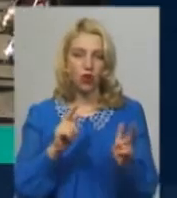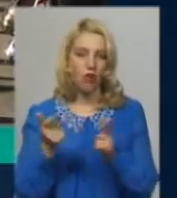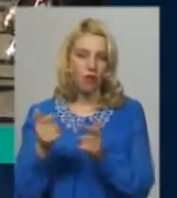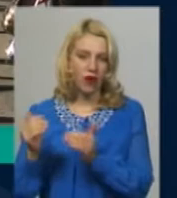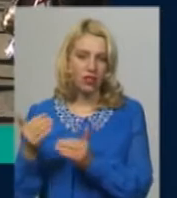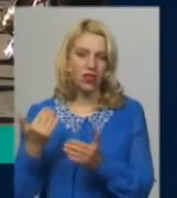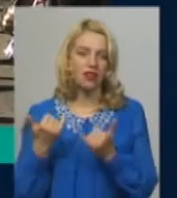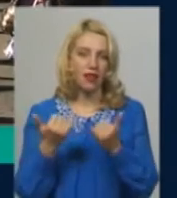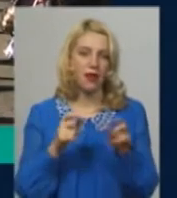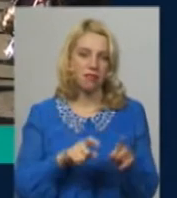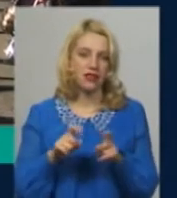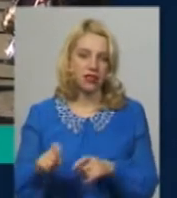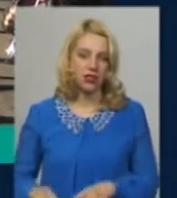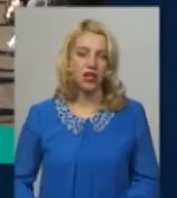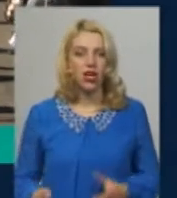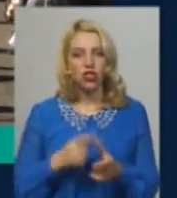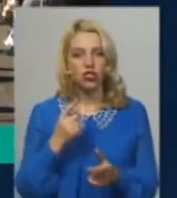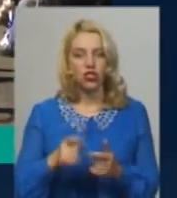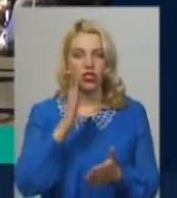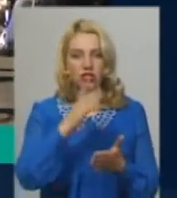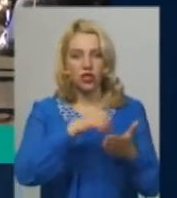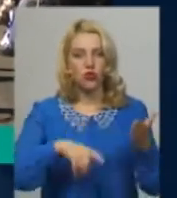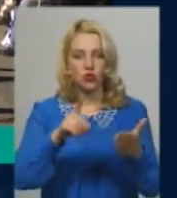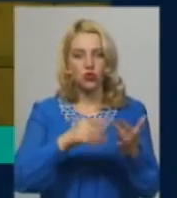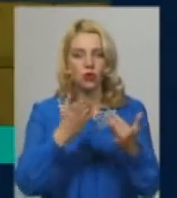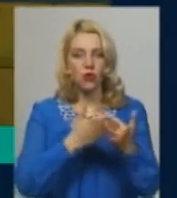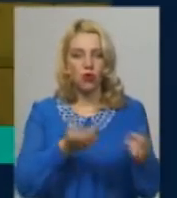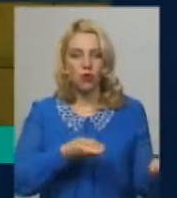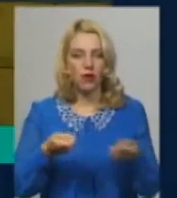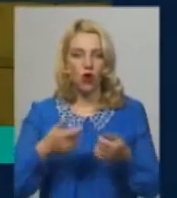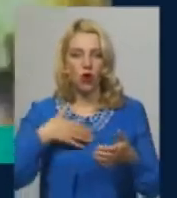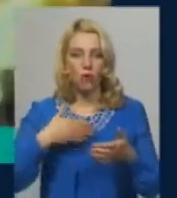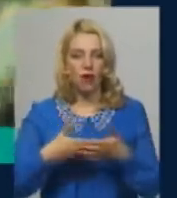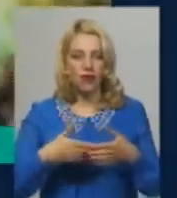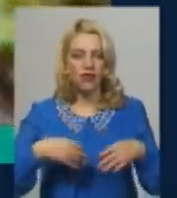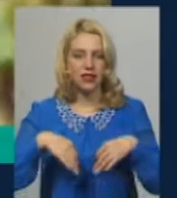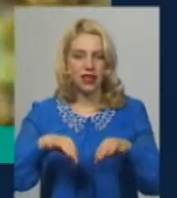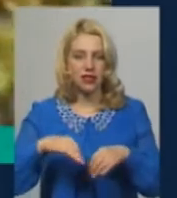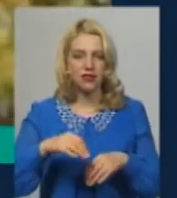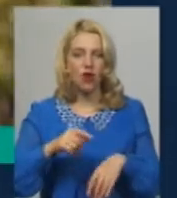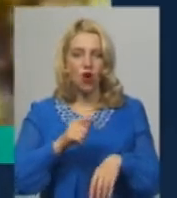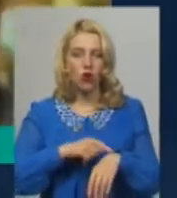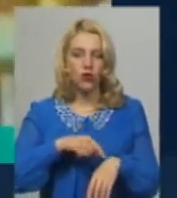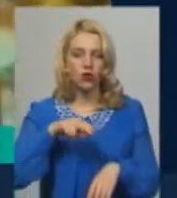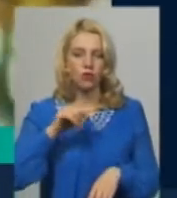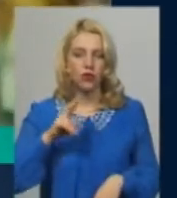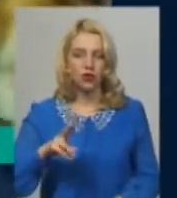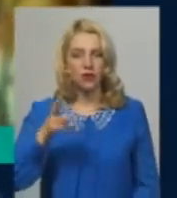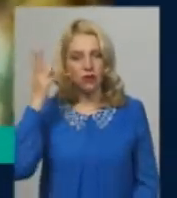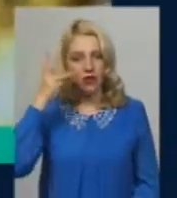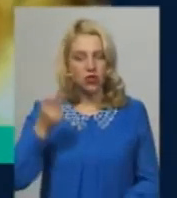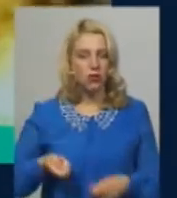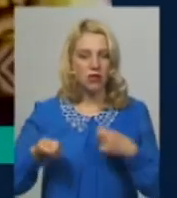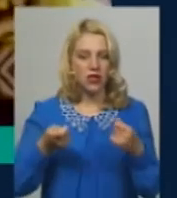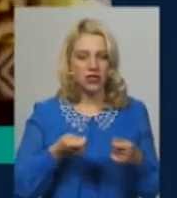пасажирів. Чи скасують пільгові перевезення у громадському транспорті Хмельницького у годину пік. Хмельниччиною принесли олімпійський вогонь.